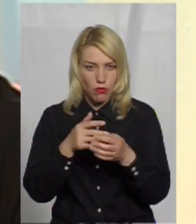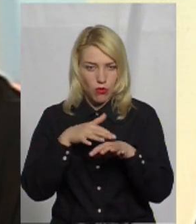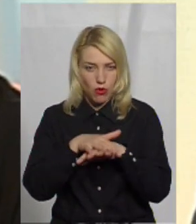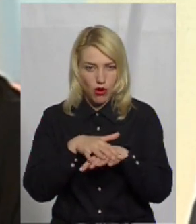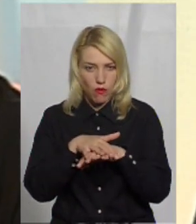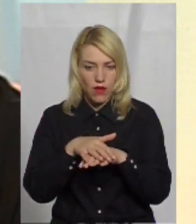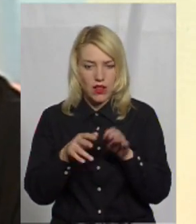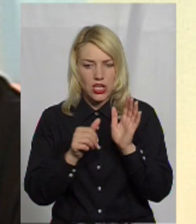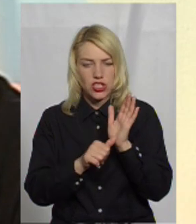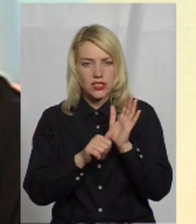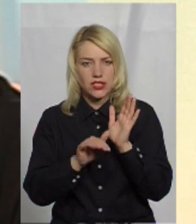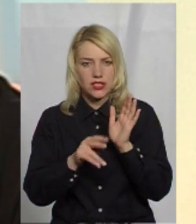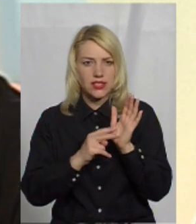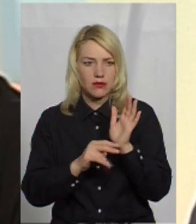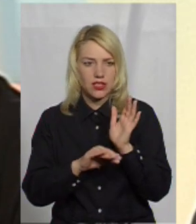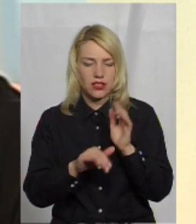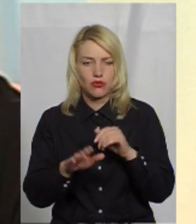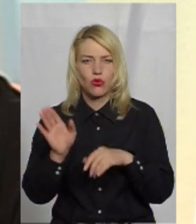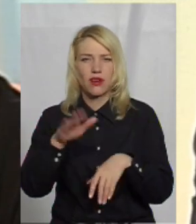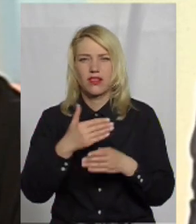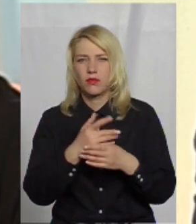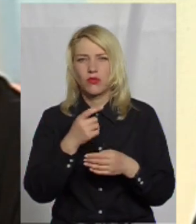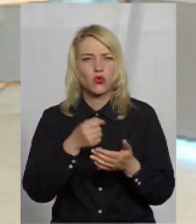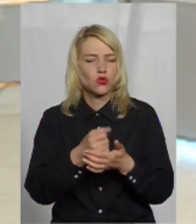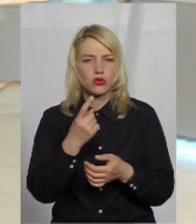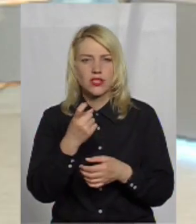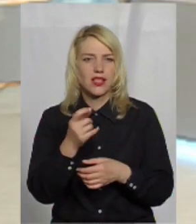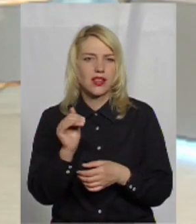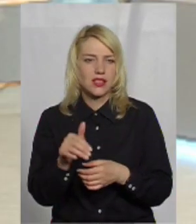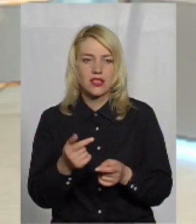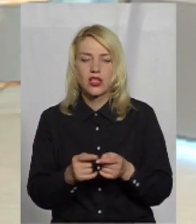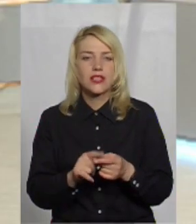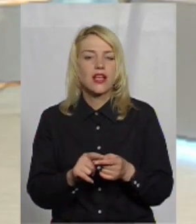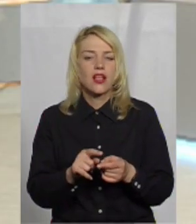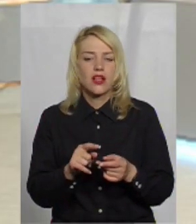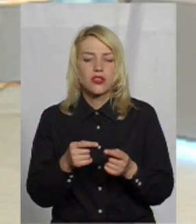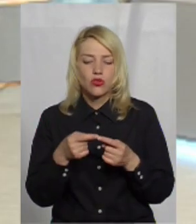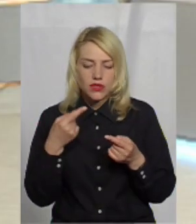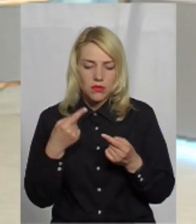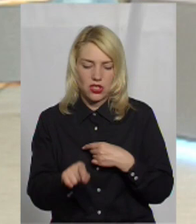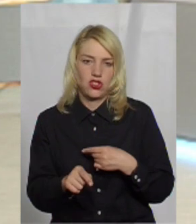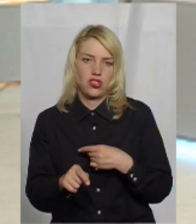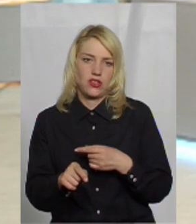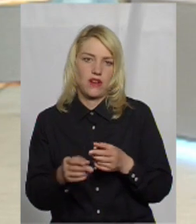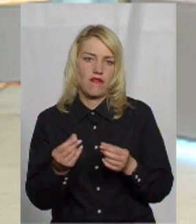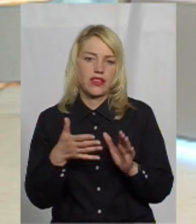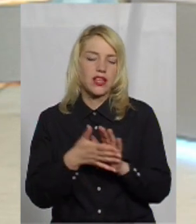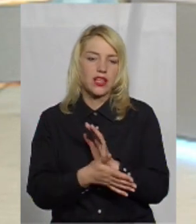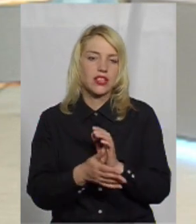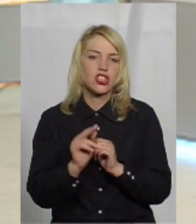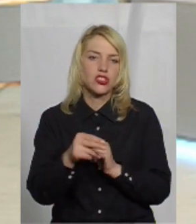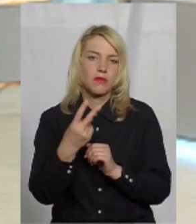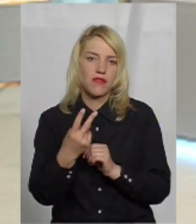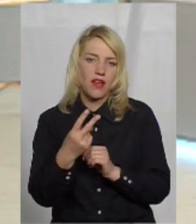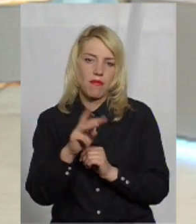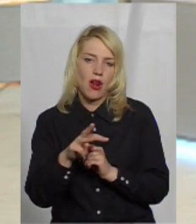70 тисяч на сьогоднішній день. Ну, хай до 100 по нових цінах. Тобто це зовсім інші витрати, ніж новий за 2 мільйона автомобіль. Але це